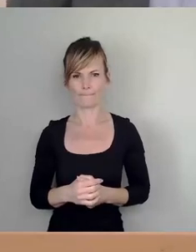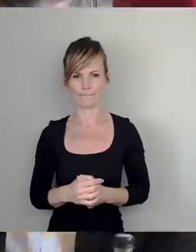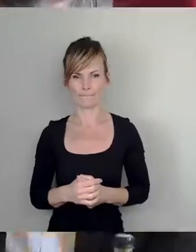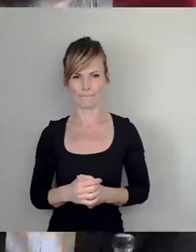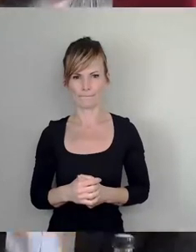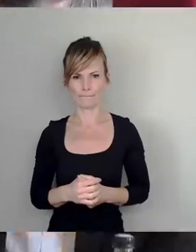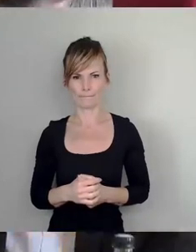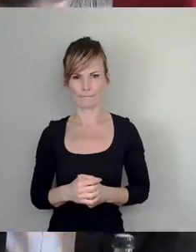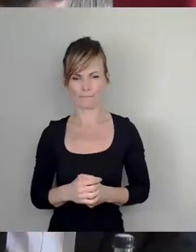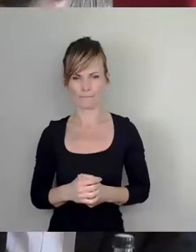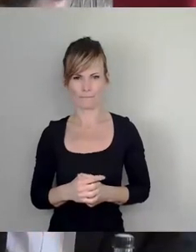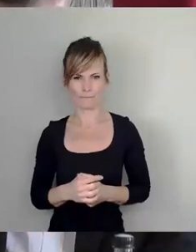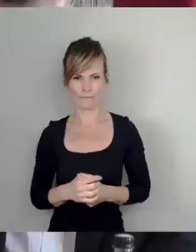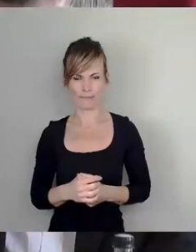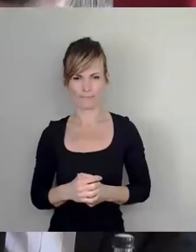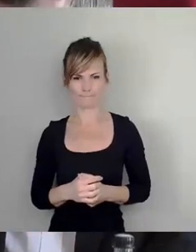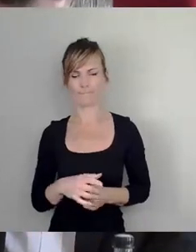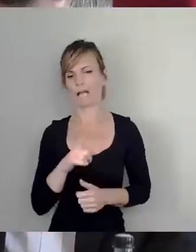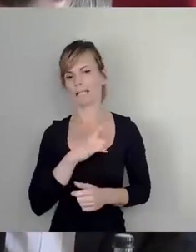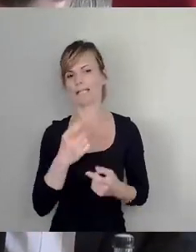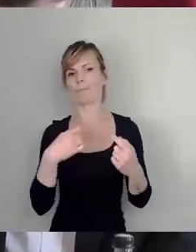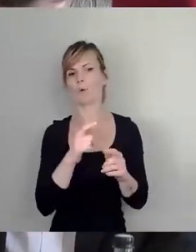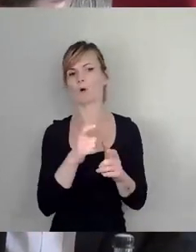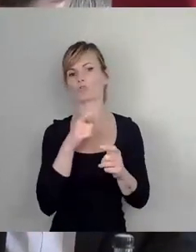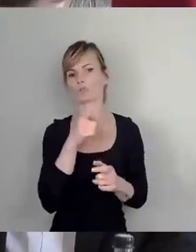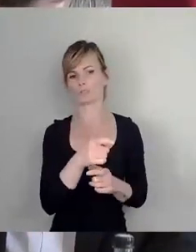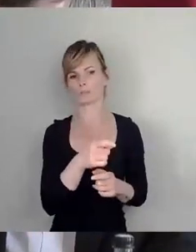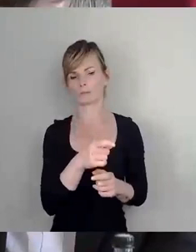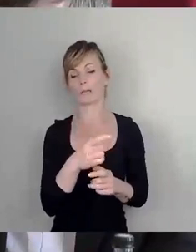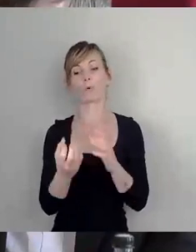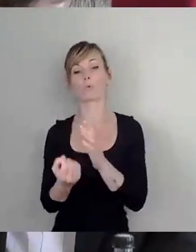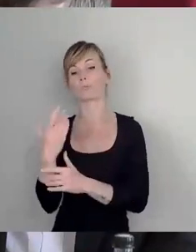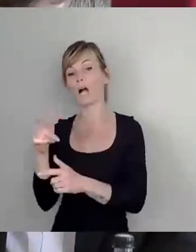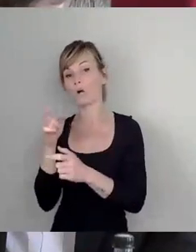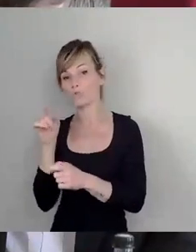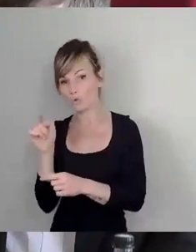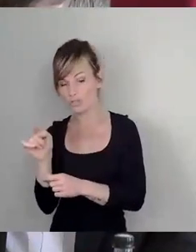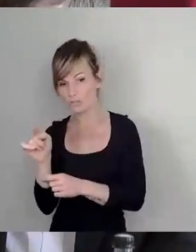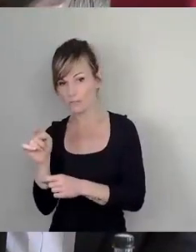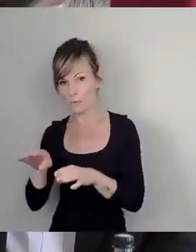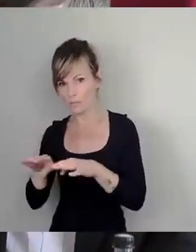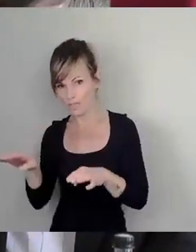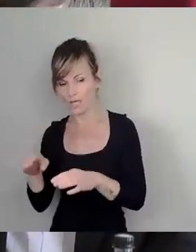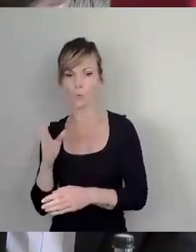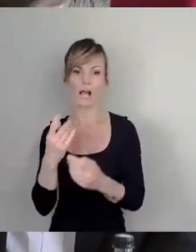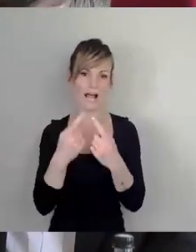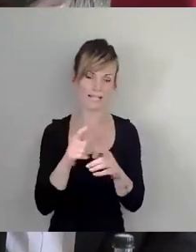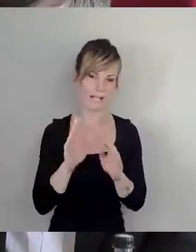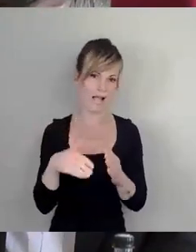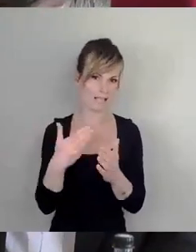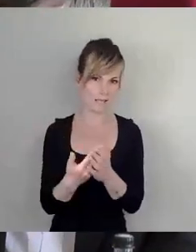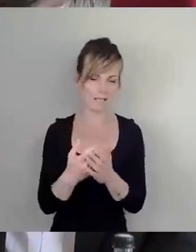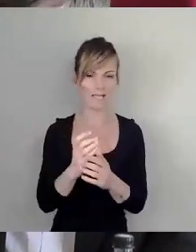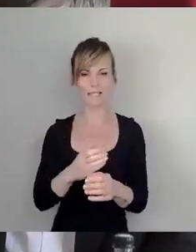Federführend ist ja eigentlich der Bauausschuss gewesen. Und wenn aber jetzt der Kulturausschuss zur Grundlage gelegt wird oder ein anderer Antrag, also der Ersetzungsantrag